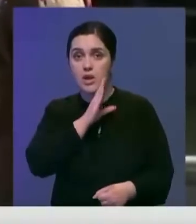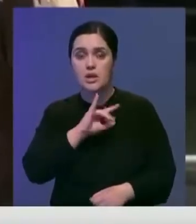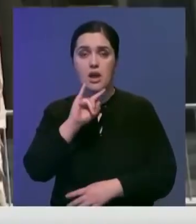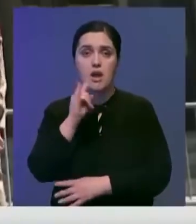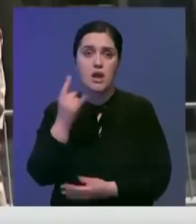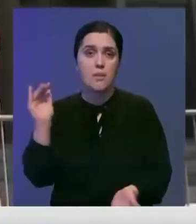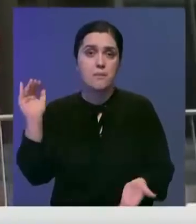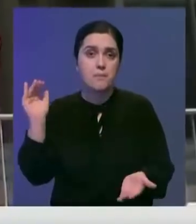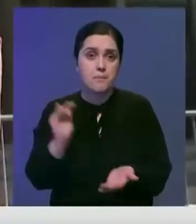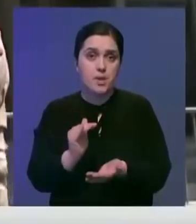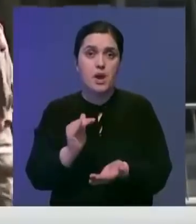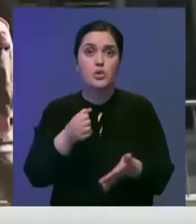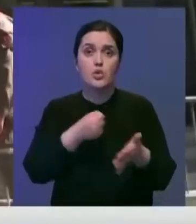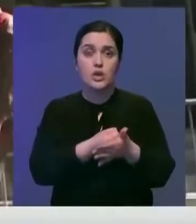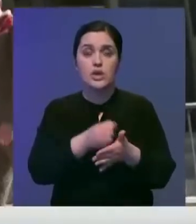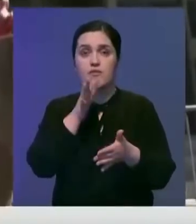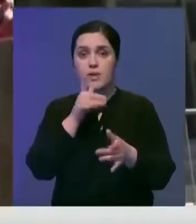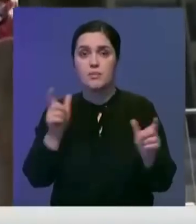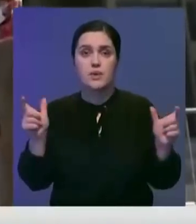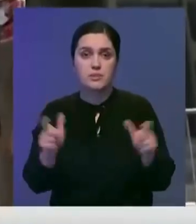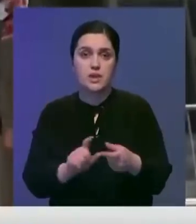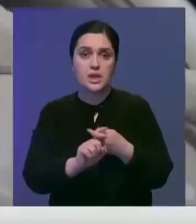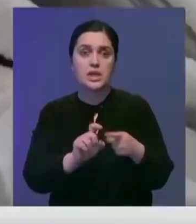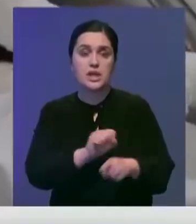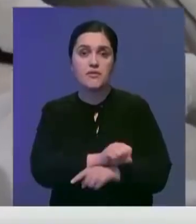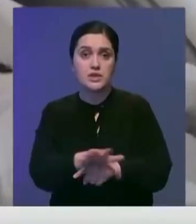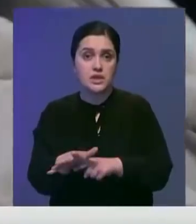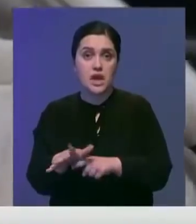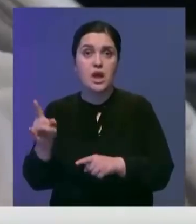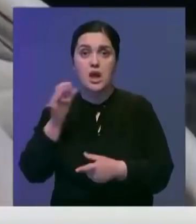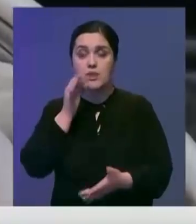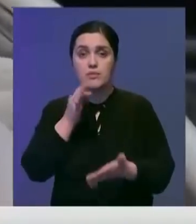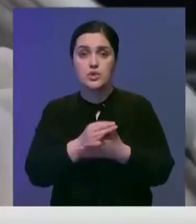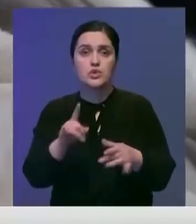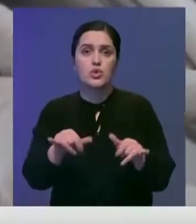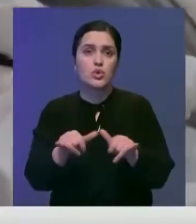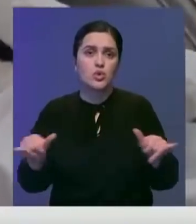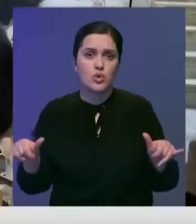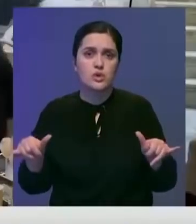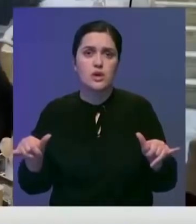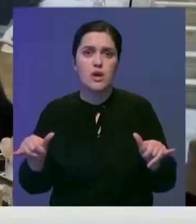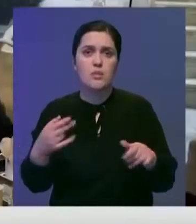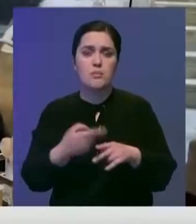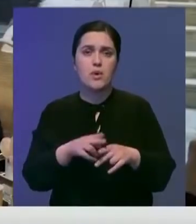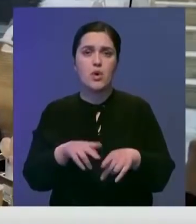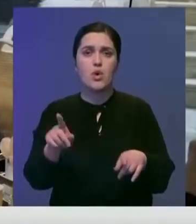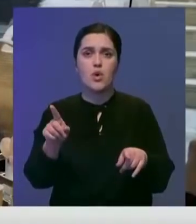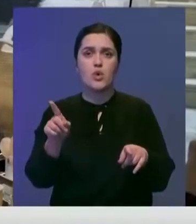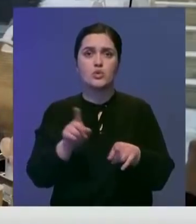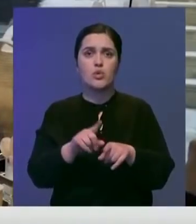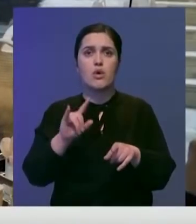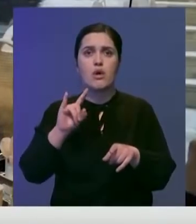матерей и новорожденных детей до и во время эпидемии коронавируса. Также эксперты отмечают рост числа прерванных